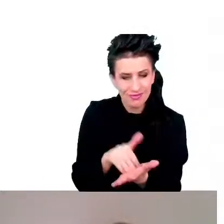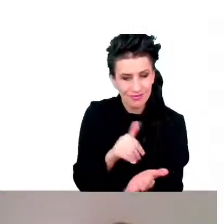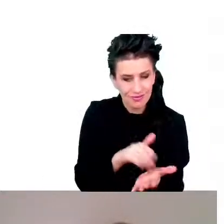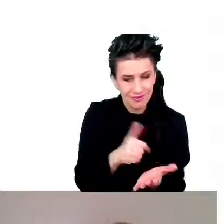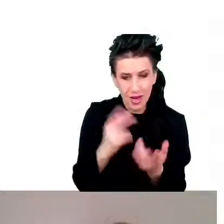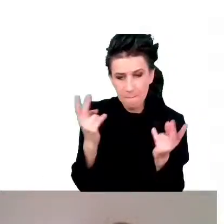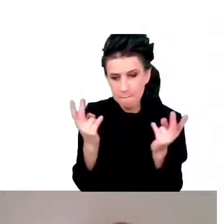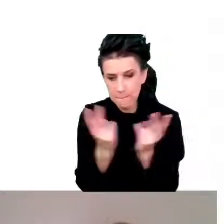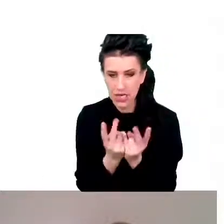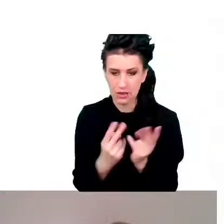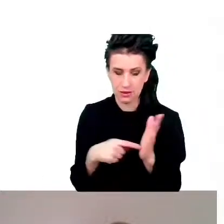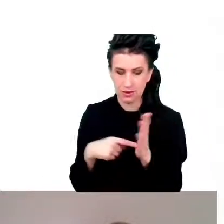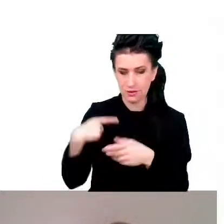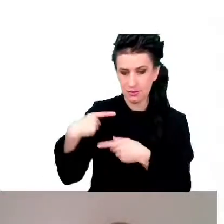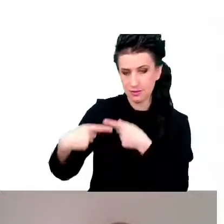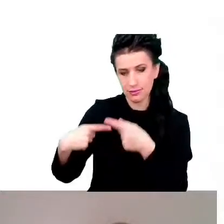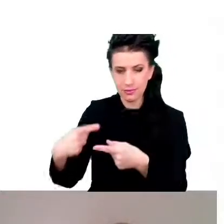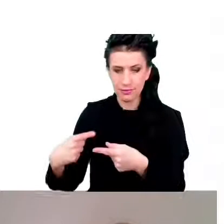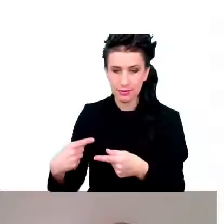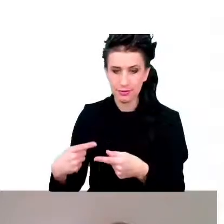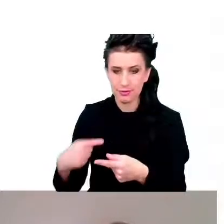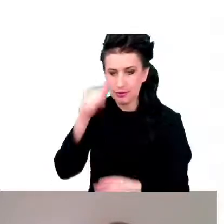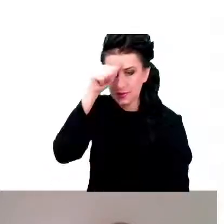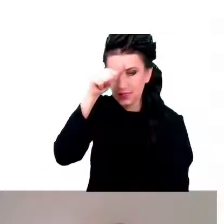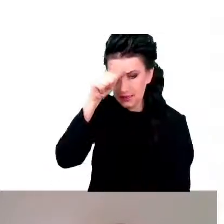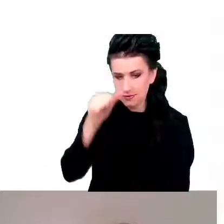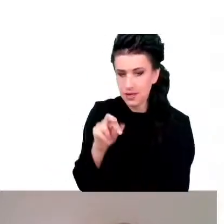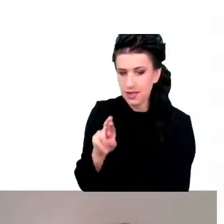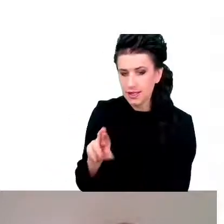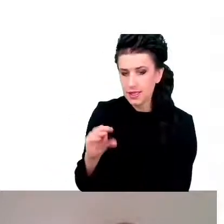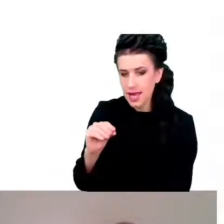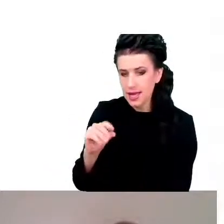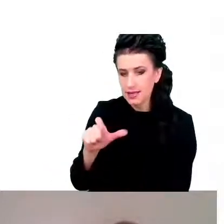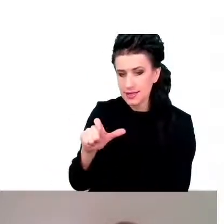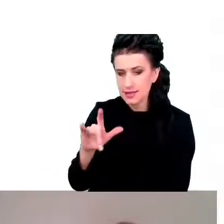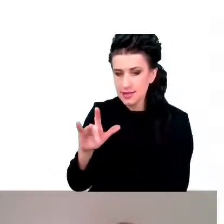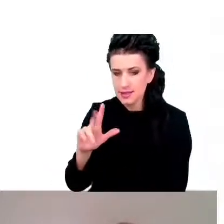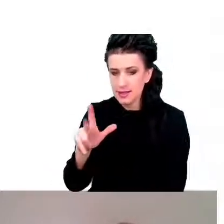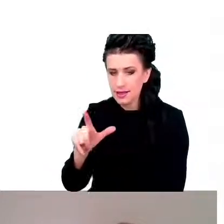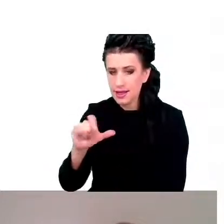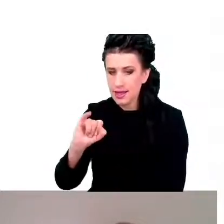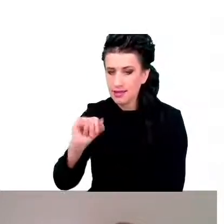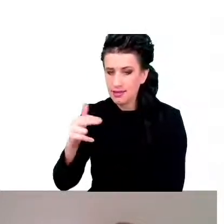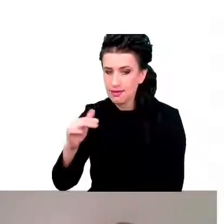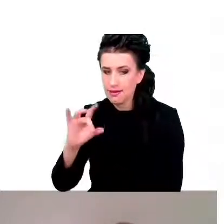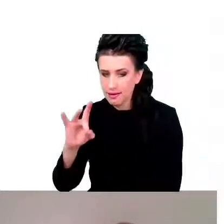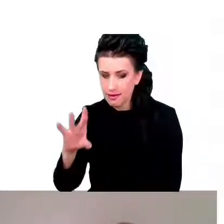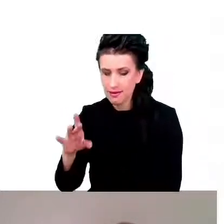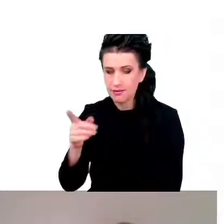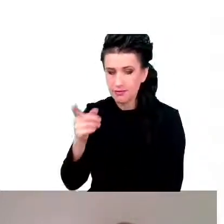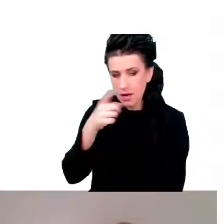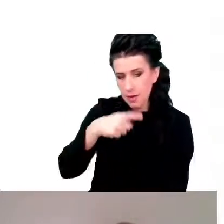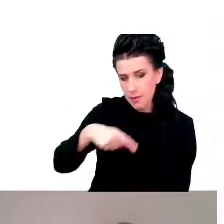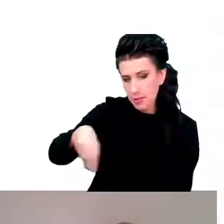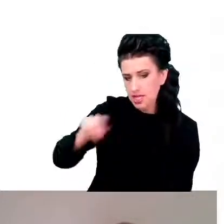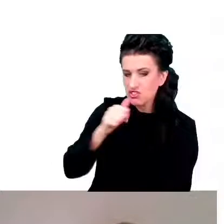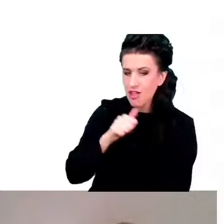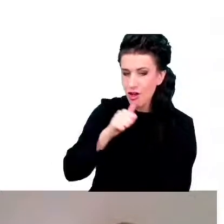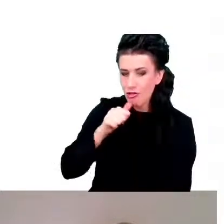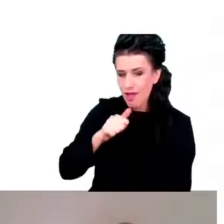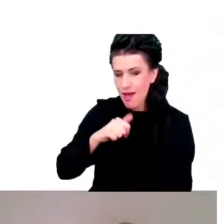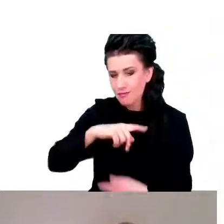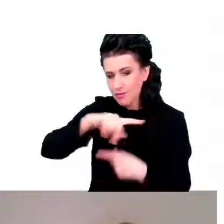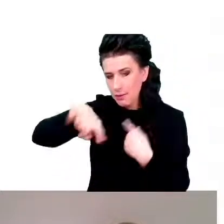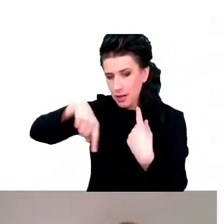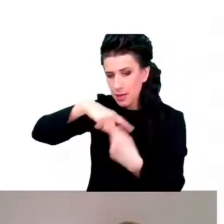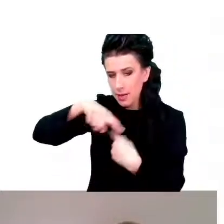recyklingu śmieci, można tak powiedzieć, w naszych komórkach. Oprócz tego w